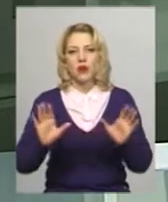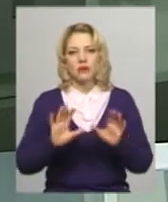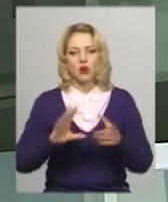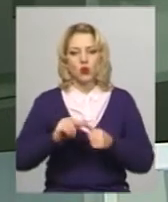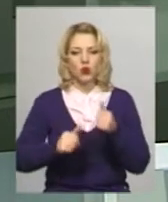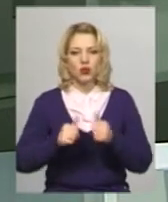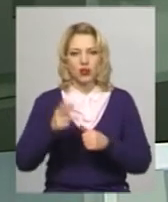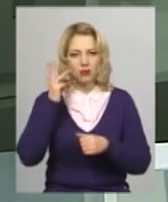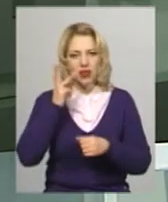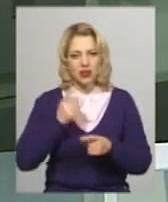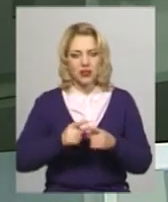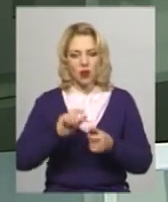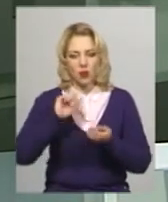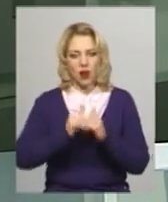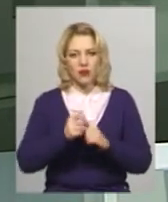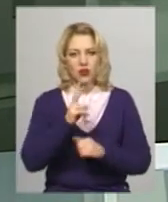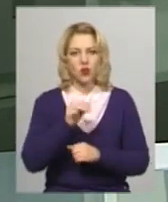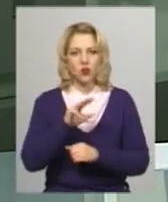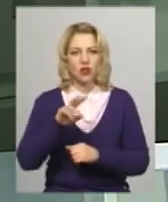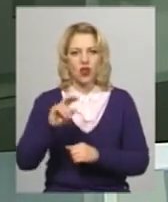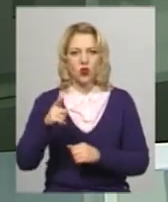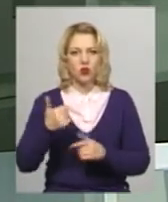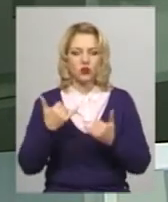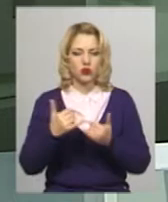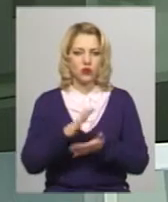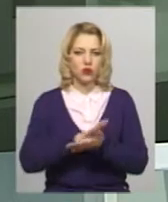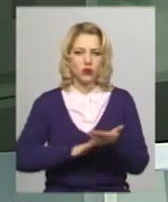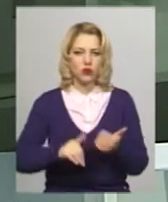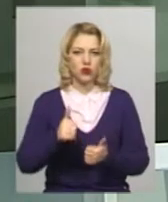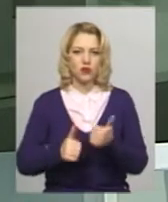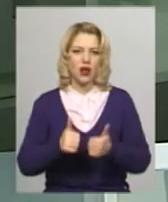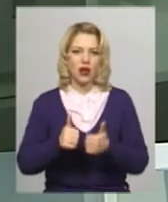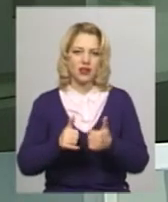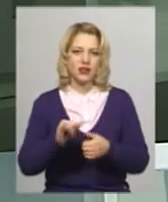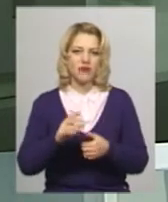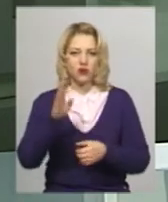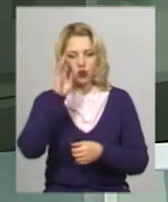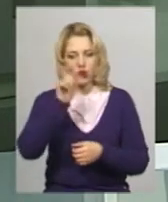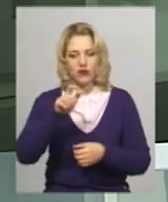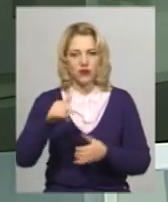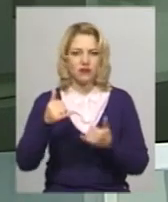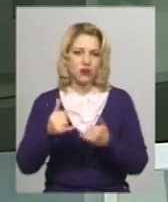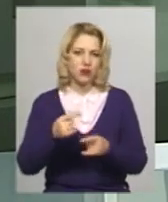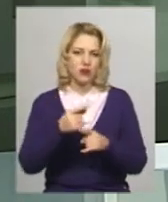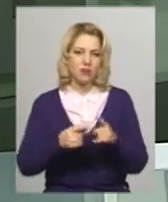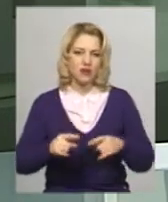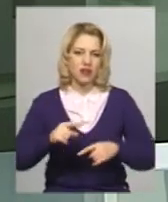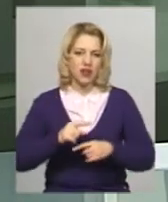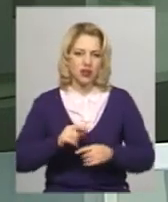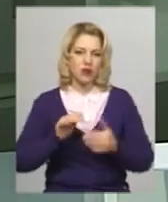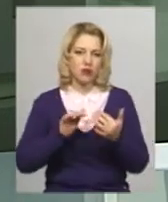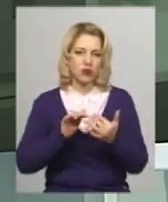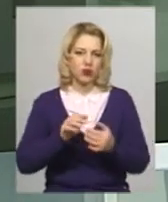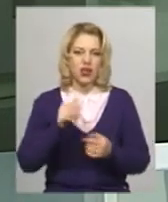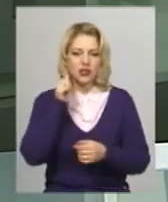турніру в Хмельницькому пам'яті Євгена Кужельного сьогодні продовжують змагатися. У чоловіків сьогодні півфінальні бої, завтра